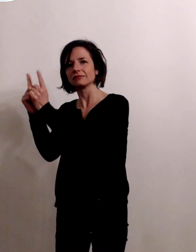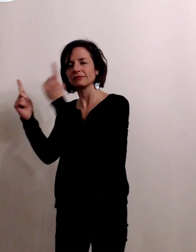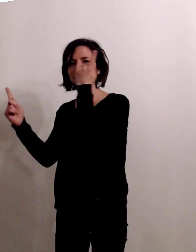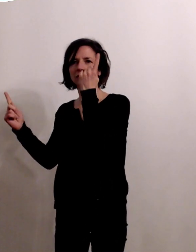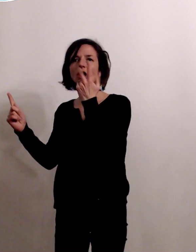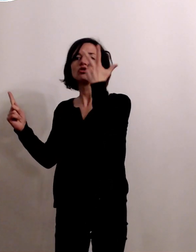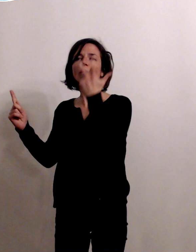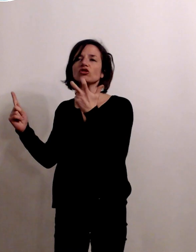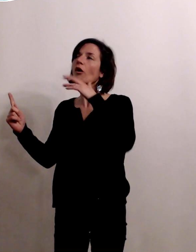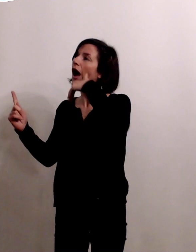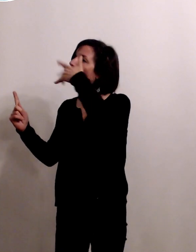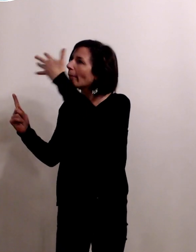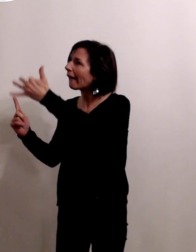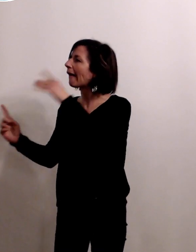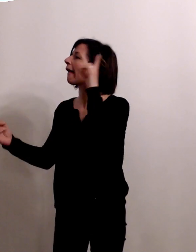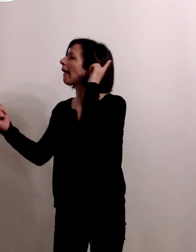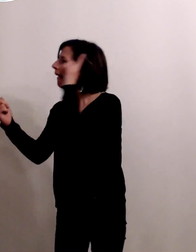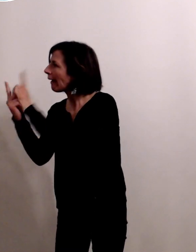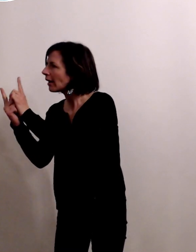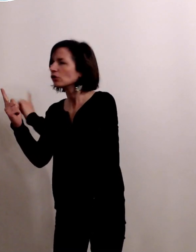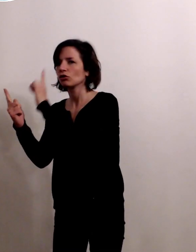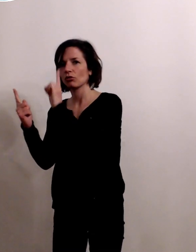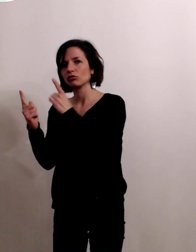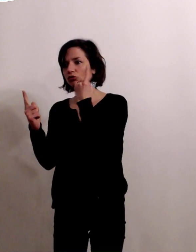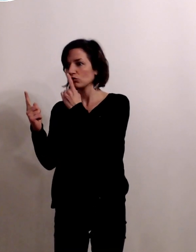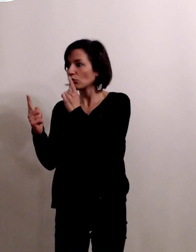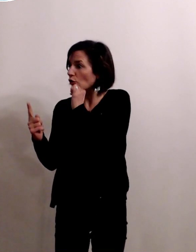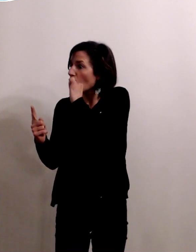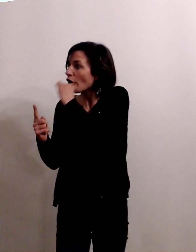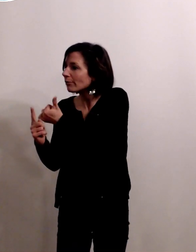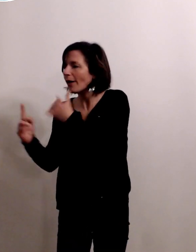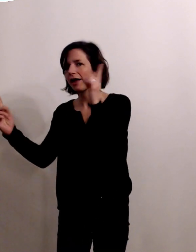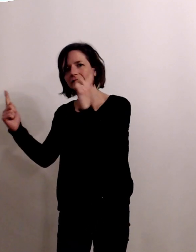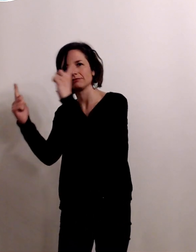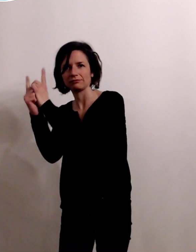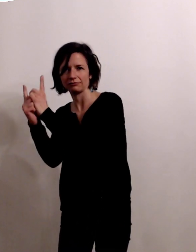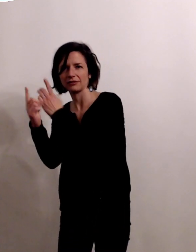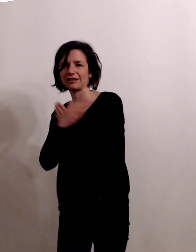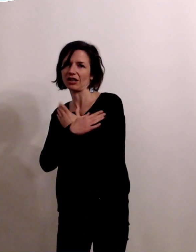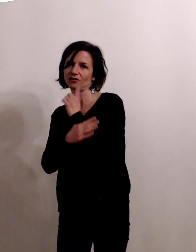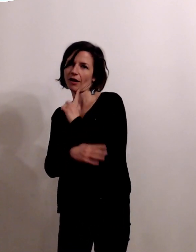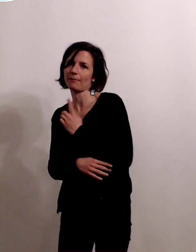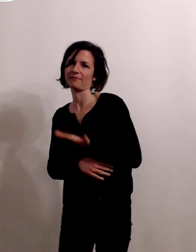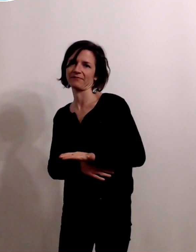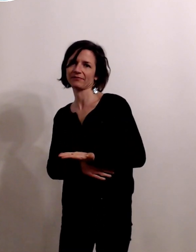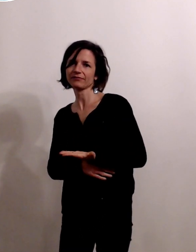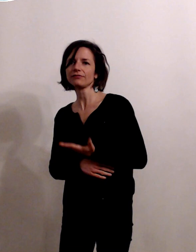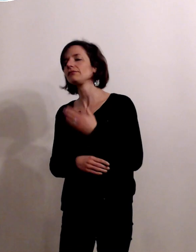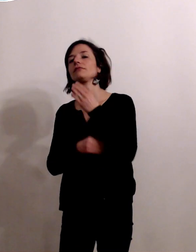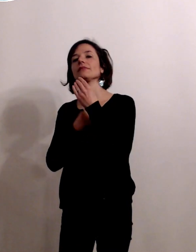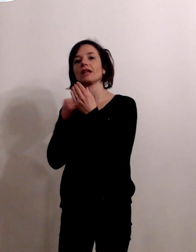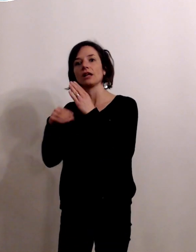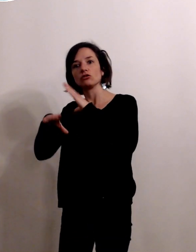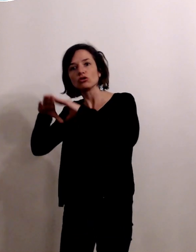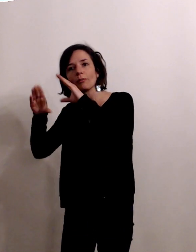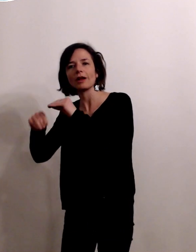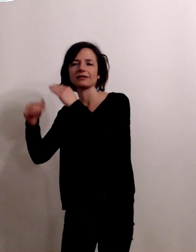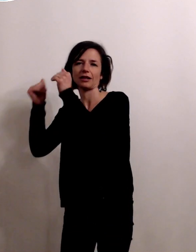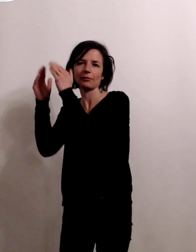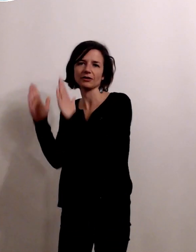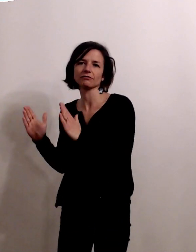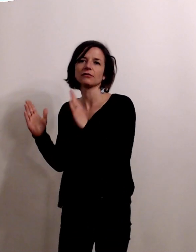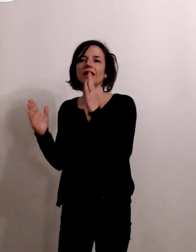voir trois jours après on vient vous voir dans les 24 heures qui suivent votre sortie puis aussi souvent que c'est nécessaire et c'est votre sage-femme libérale